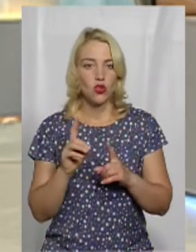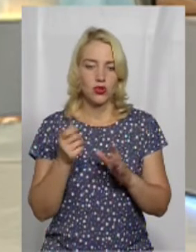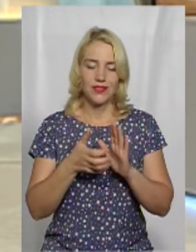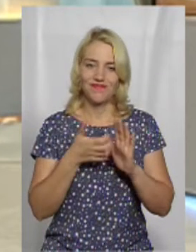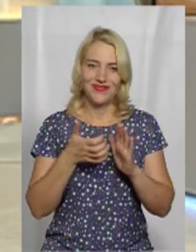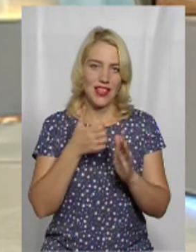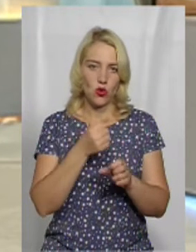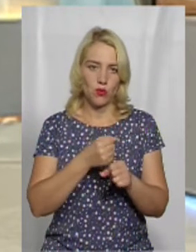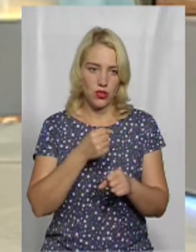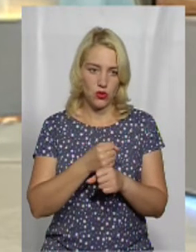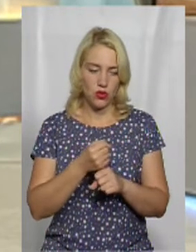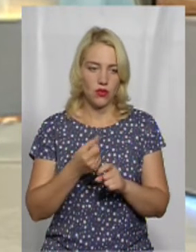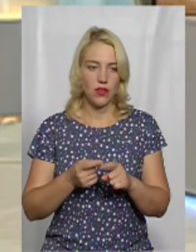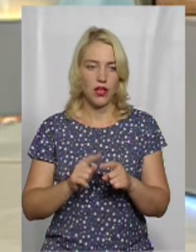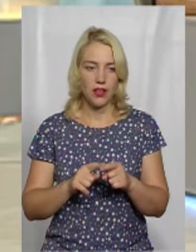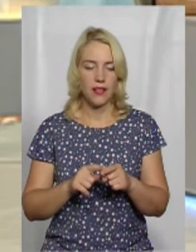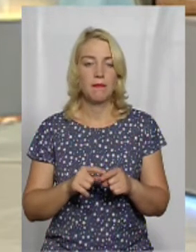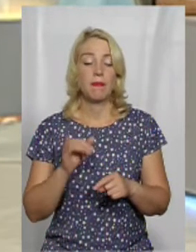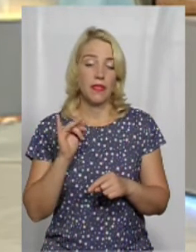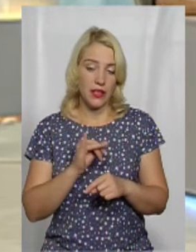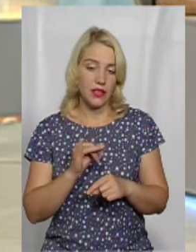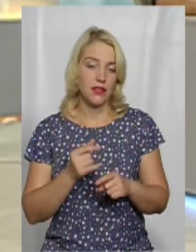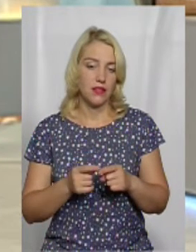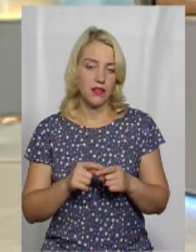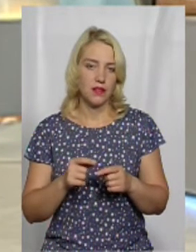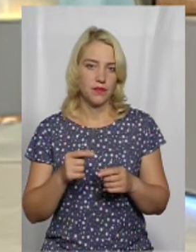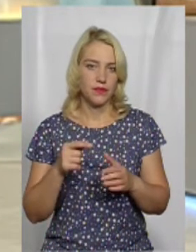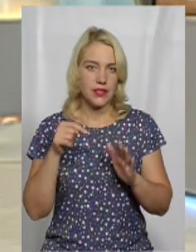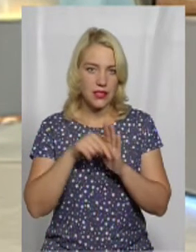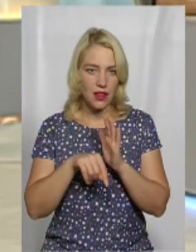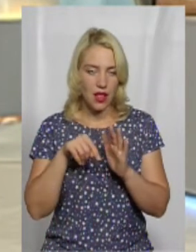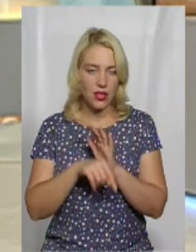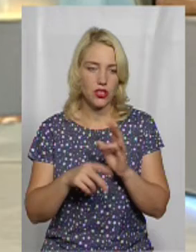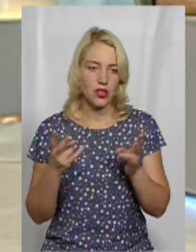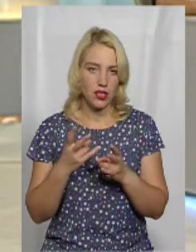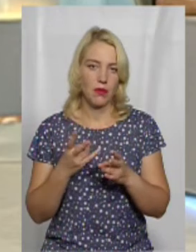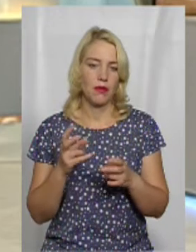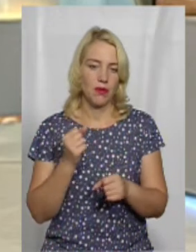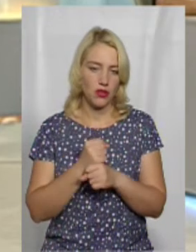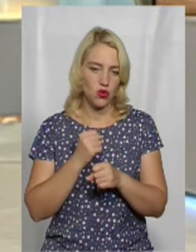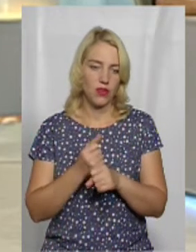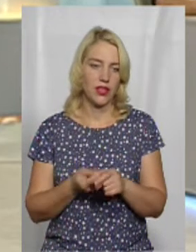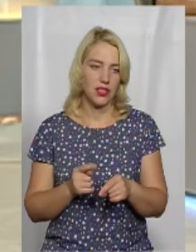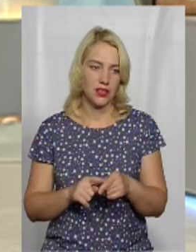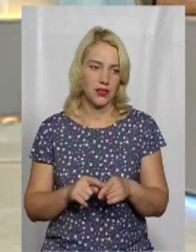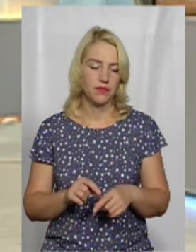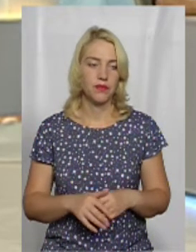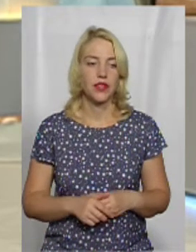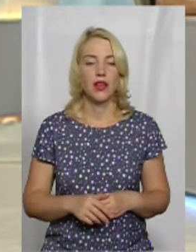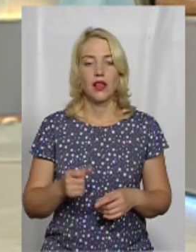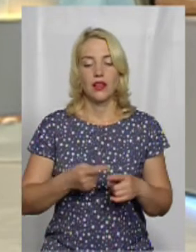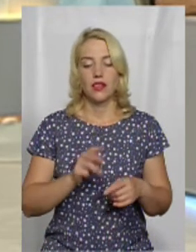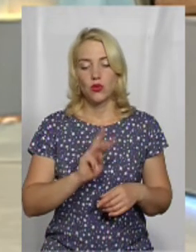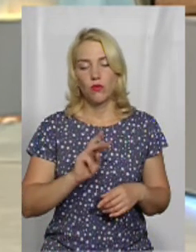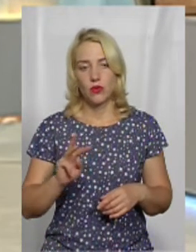допрацювали. Щось не так, значить, людей це поки не так затягує, як ми хотіли би цього очікувати. Значить, маємо над чим працювати, над чим думати. Але на цьому ж